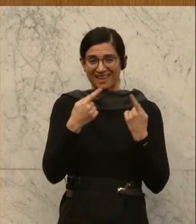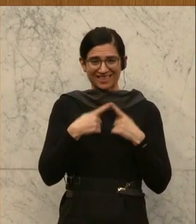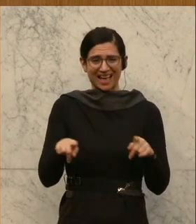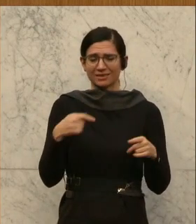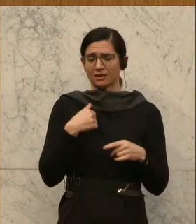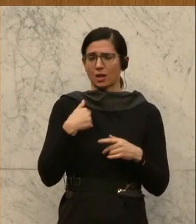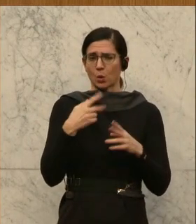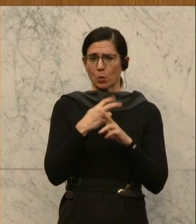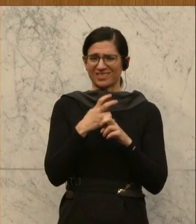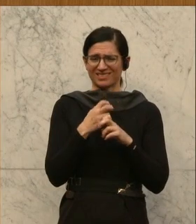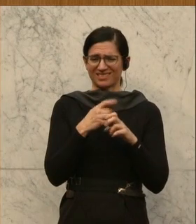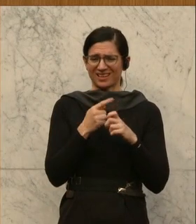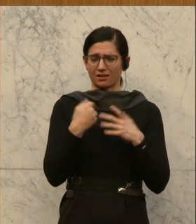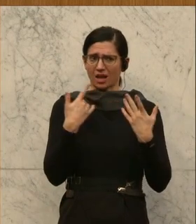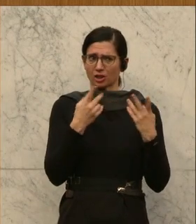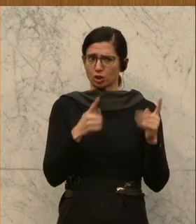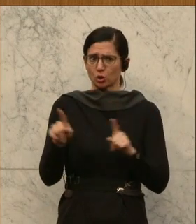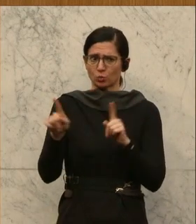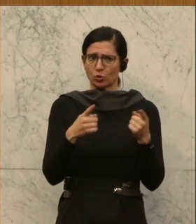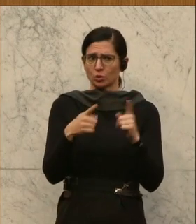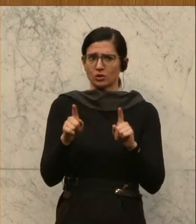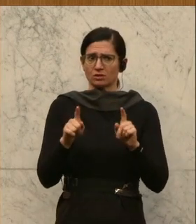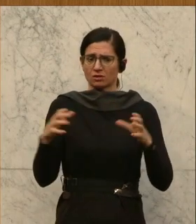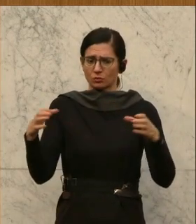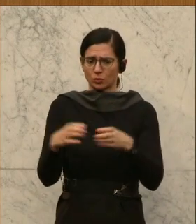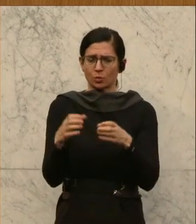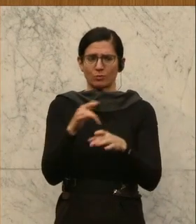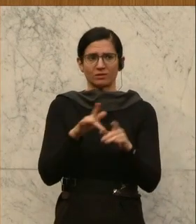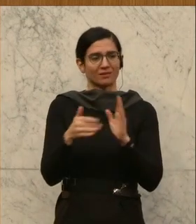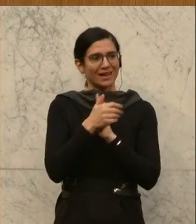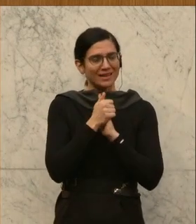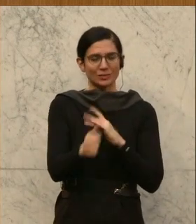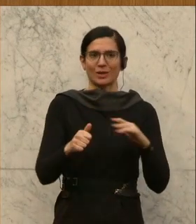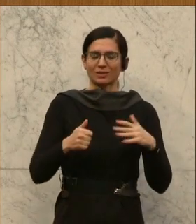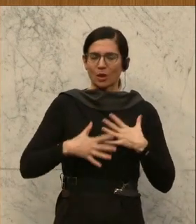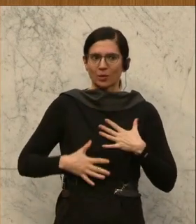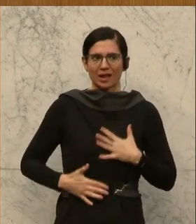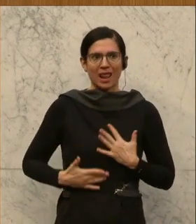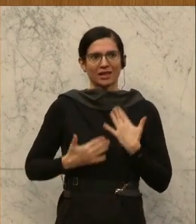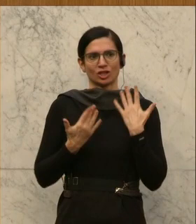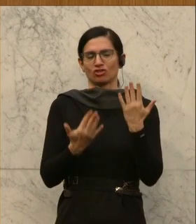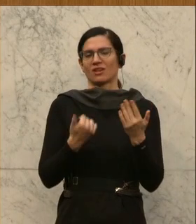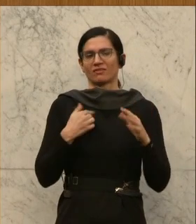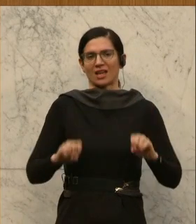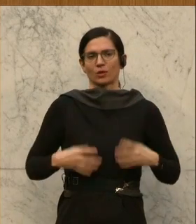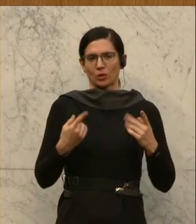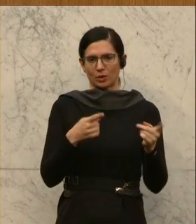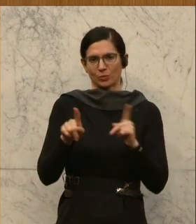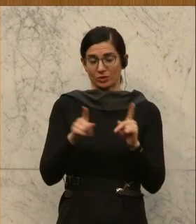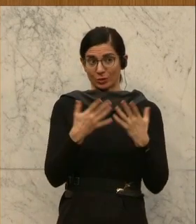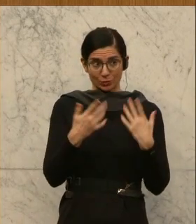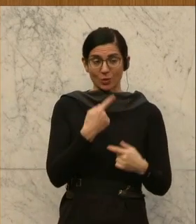Klangkörper schreibt sich mit auch nur annähernd vergleichbarer Expertise und Leidenschaft der aktuellen Musik, heißt es in einer